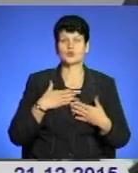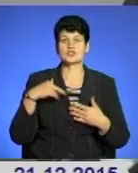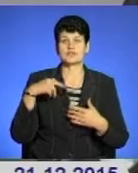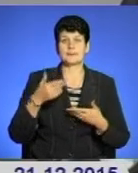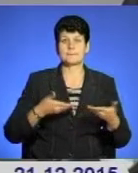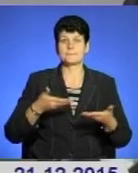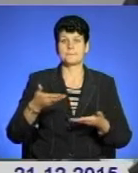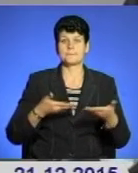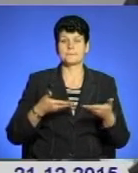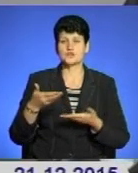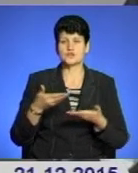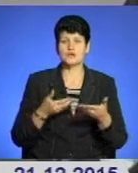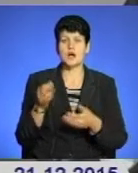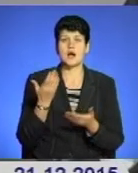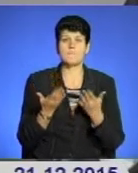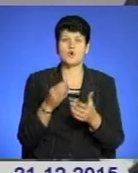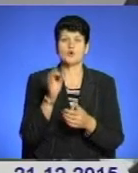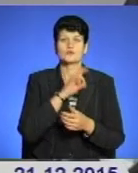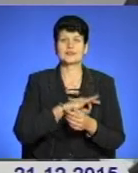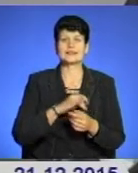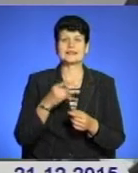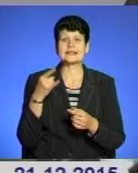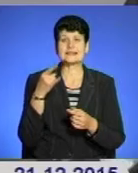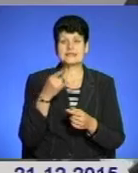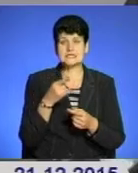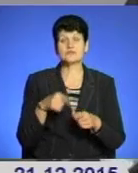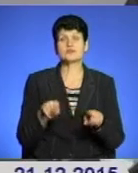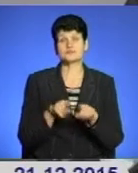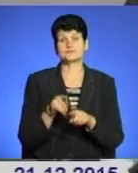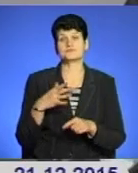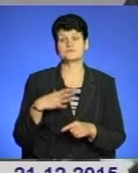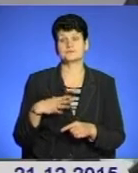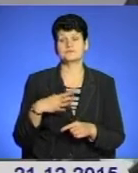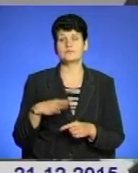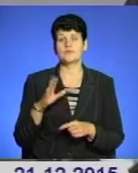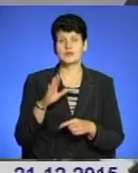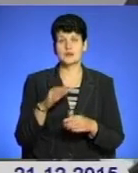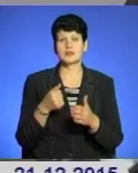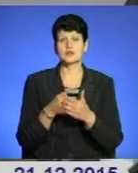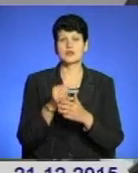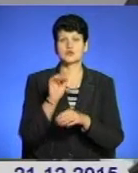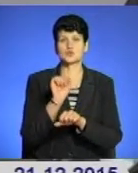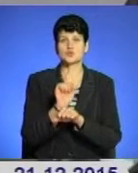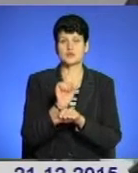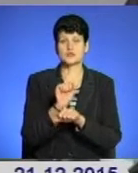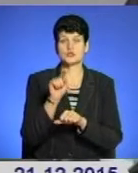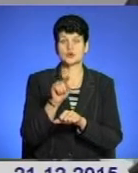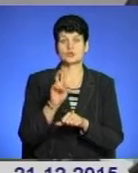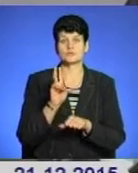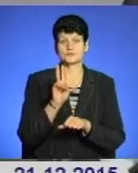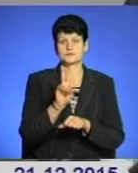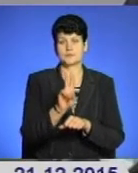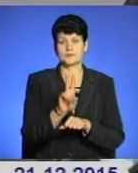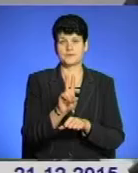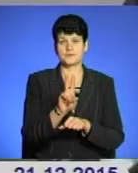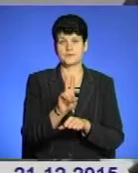чи користуватися таксі, то я думаю, що він однозначно дочекається на зупинці того транспорту, де